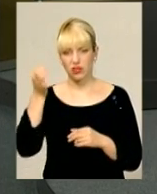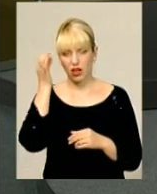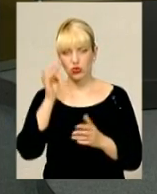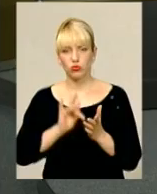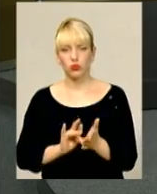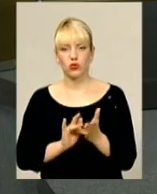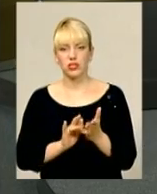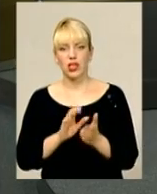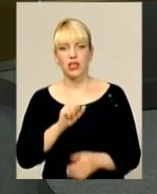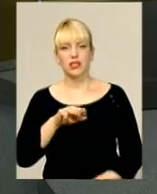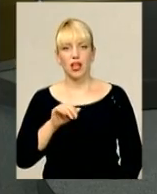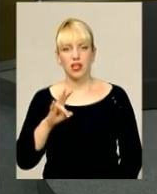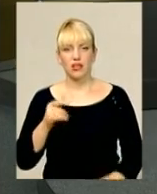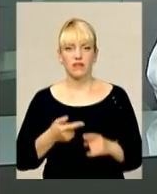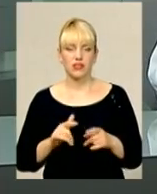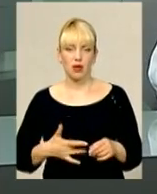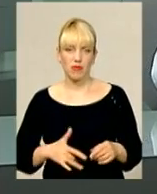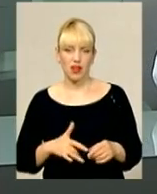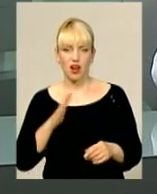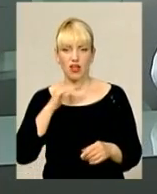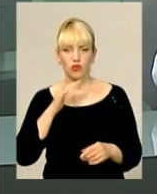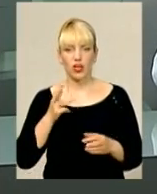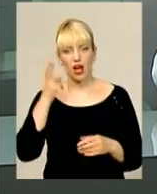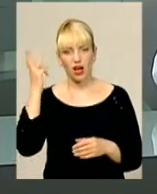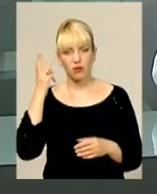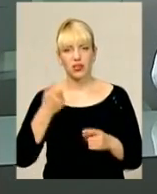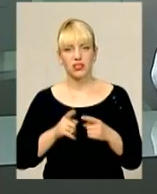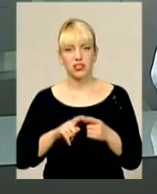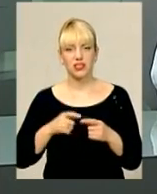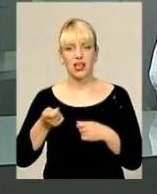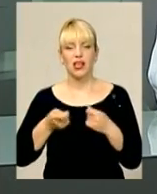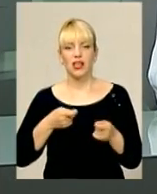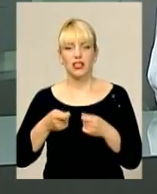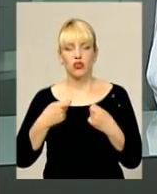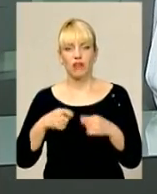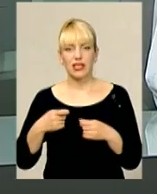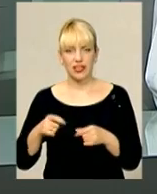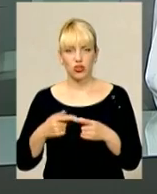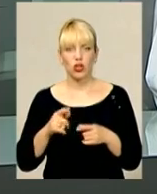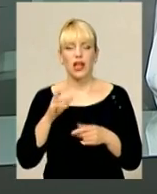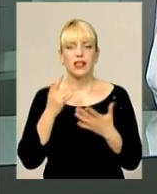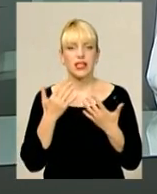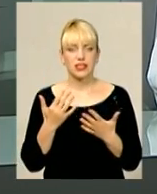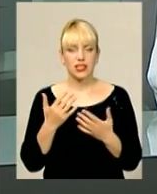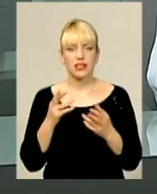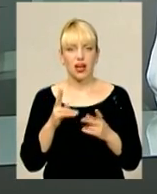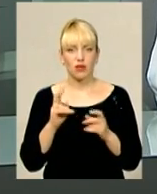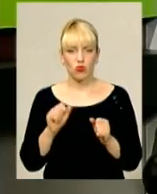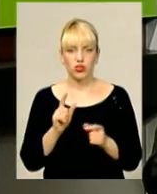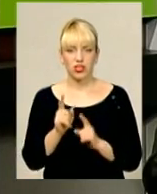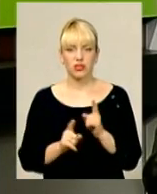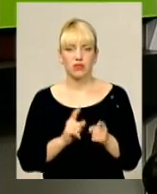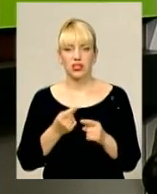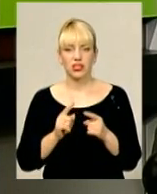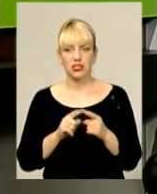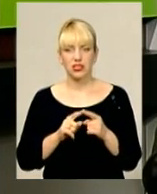туризм. Сатанів – це мінеральна вода, от Хмельницький – це великий речовий ринок. От на вашу думку, яким чином можна змінити